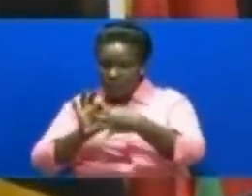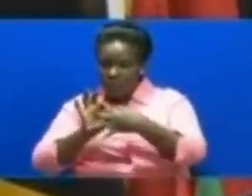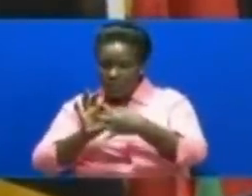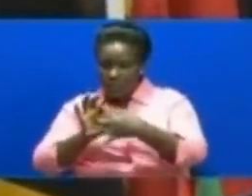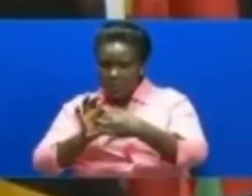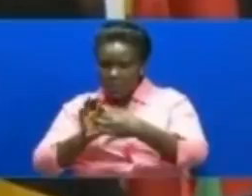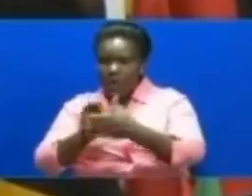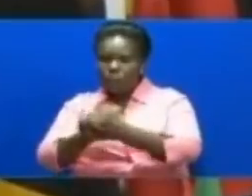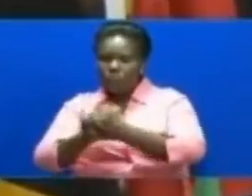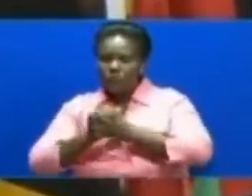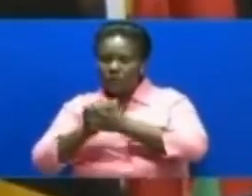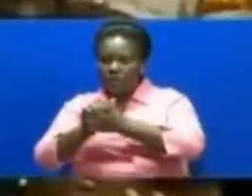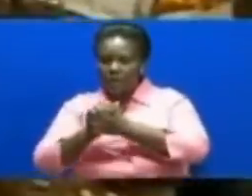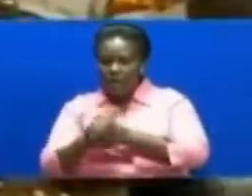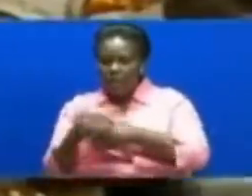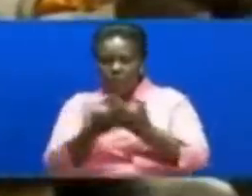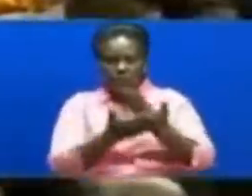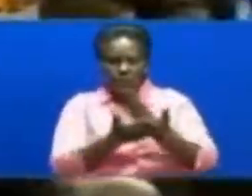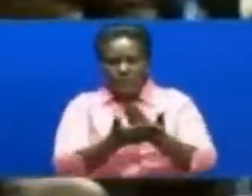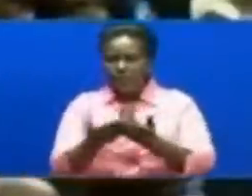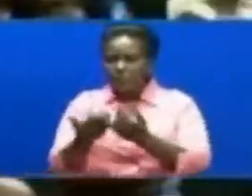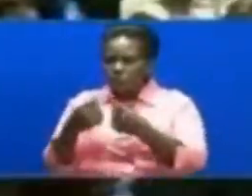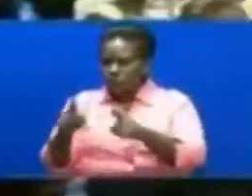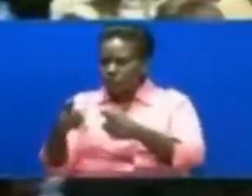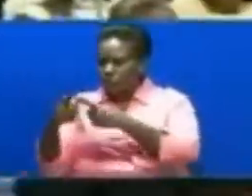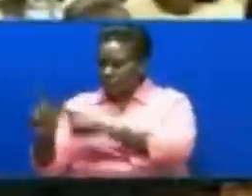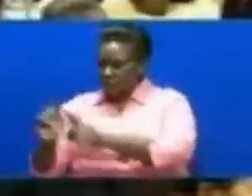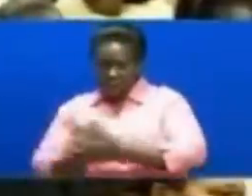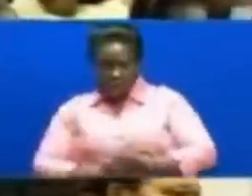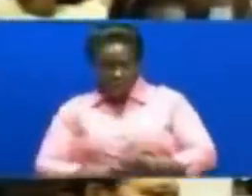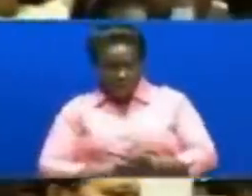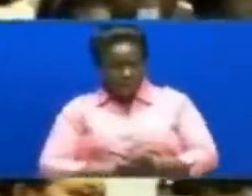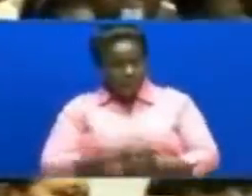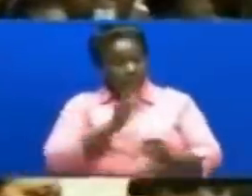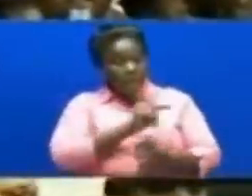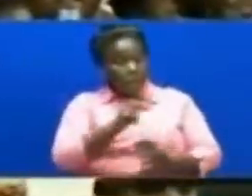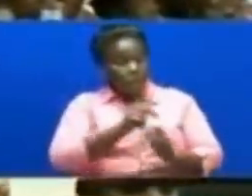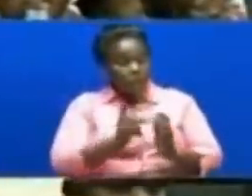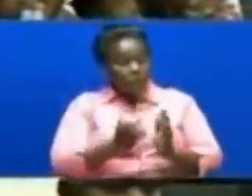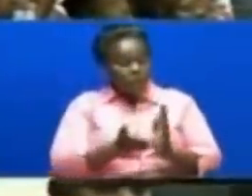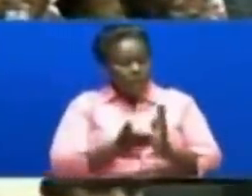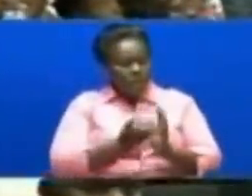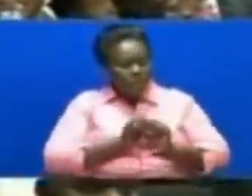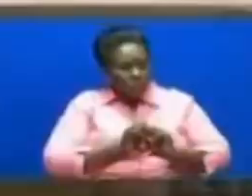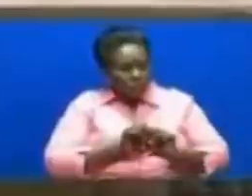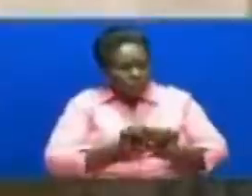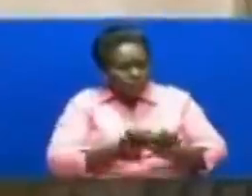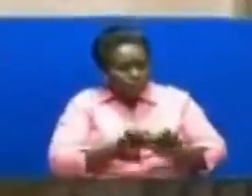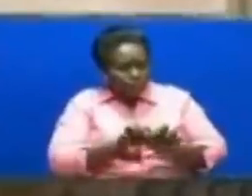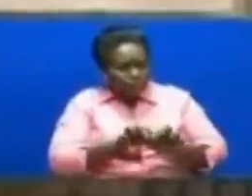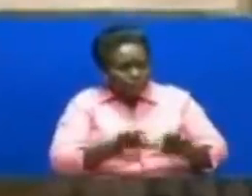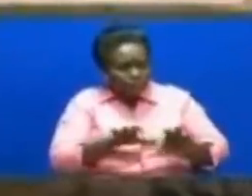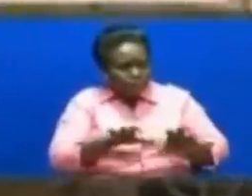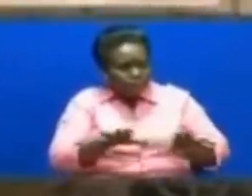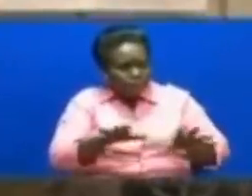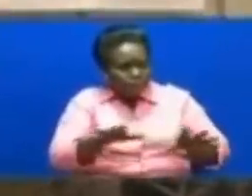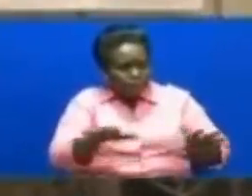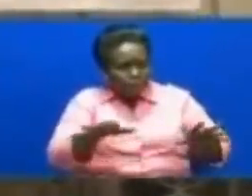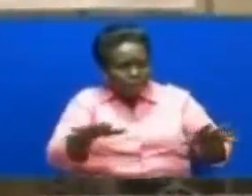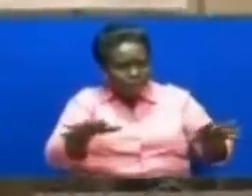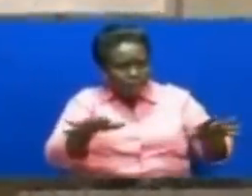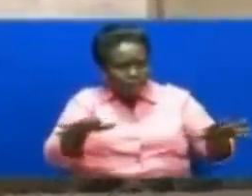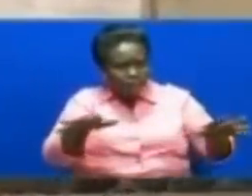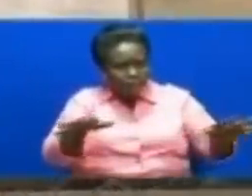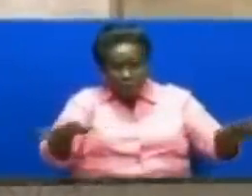kati ya mataifa Ukwaji wa kiswahili nja mipaka umezidi kuonyesha taa kijani Kuwa ni tayari inchi za